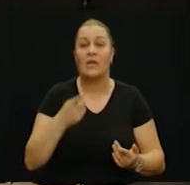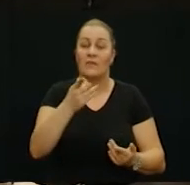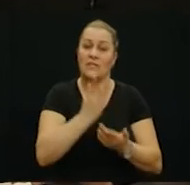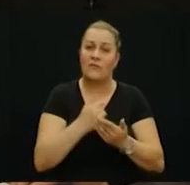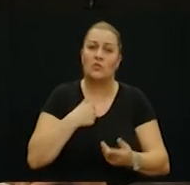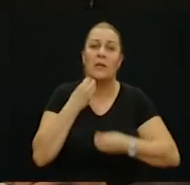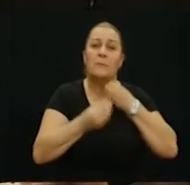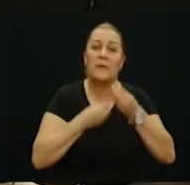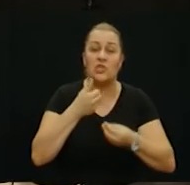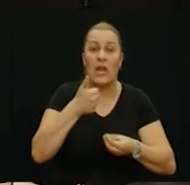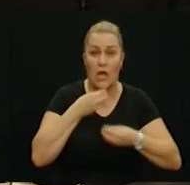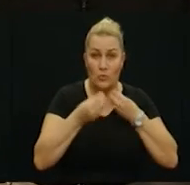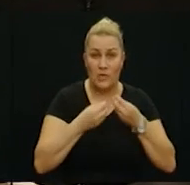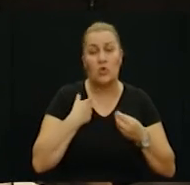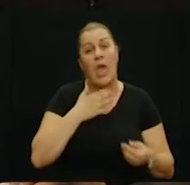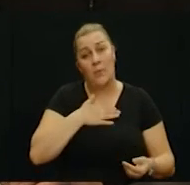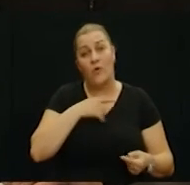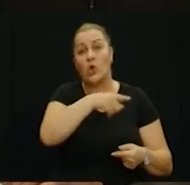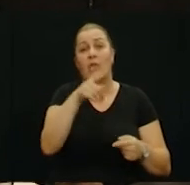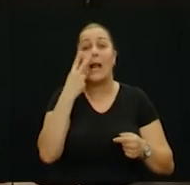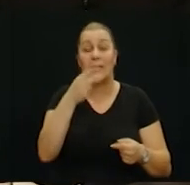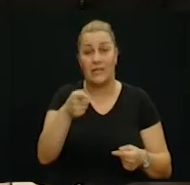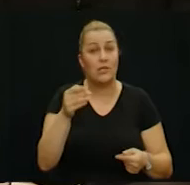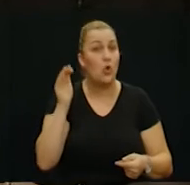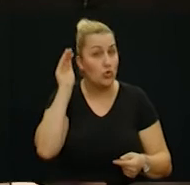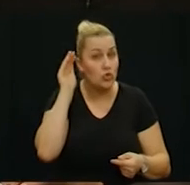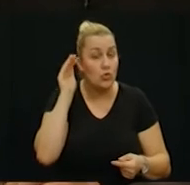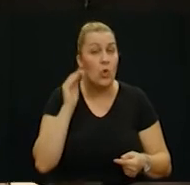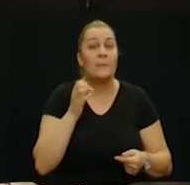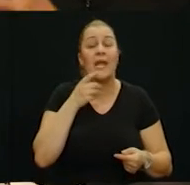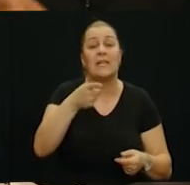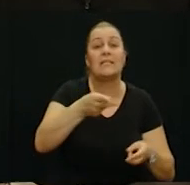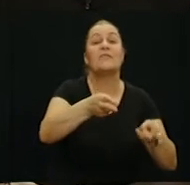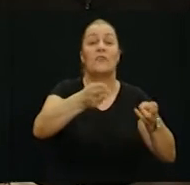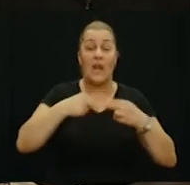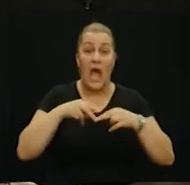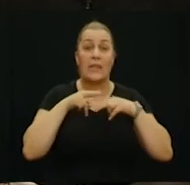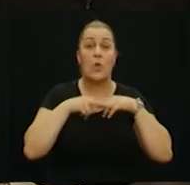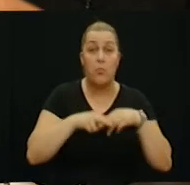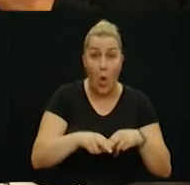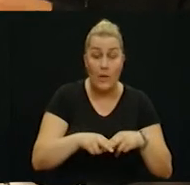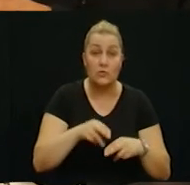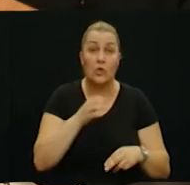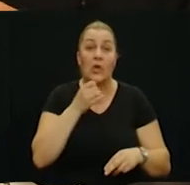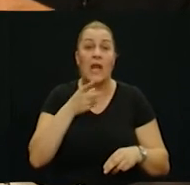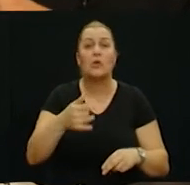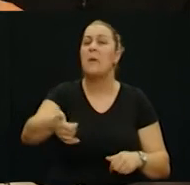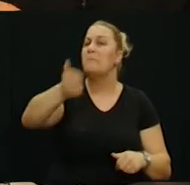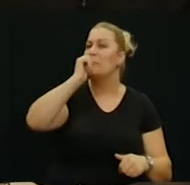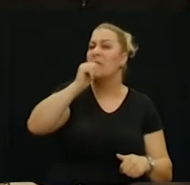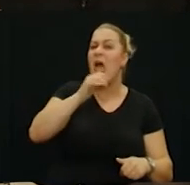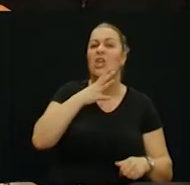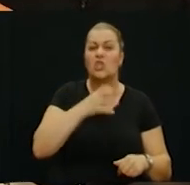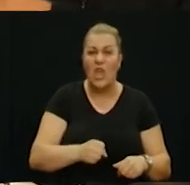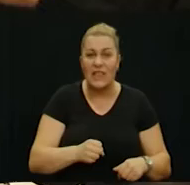Jednom ste mi priču ispričali, volio bi da je naši gledate i u ovoj emisiji čuju u onoj stravišnoj priči kad ste se vratili u bolnicu kada je onaj razudarani